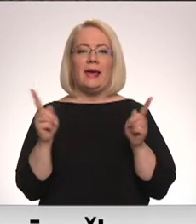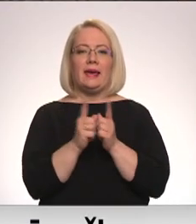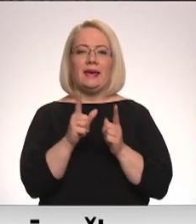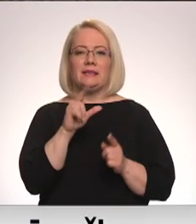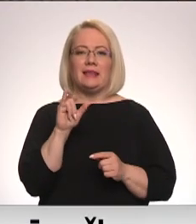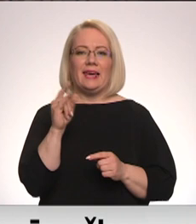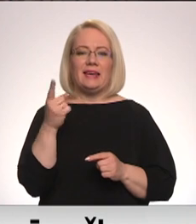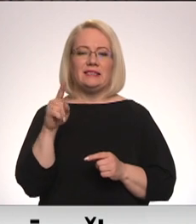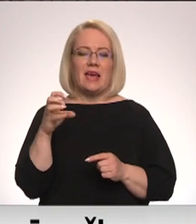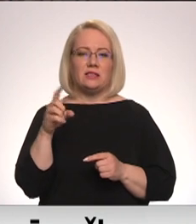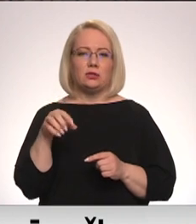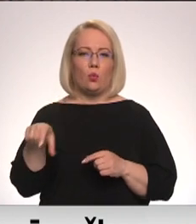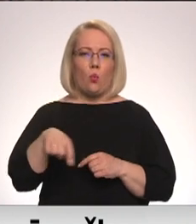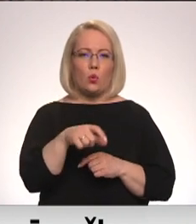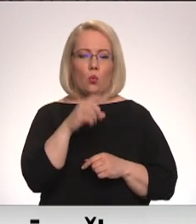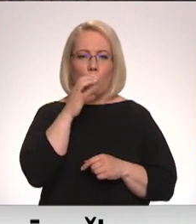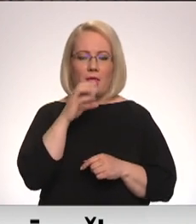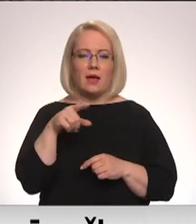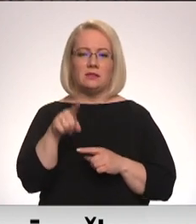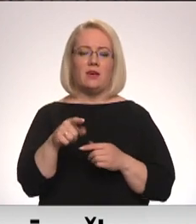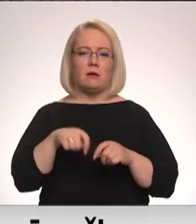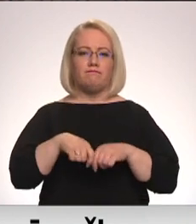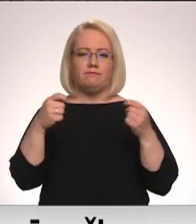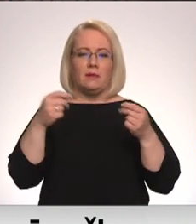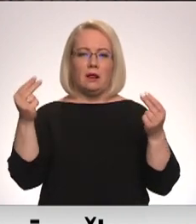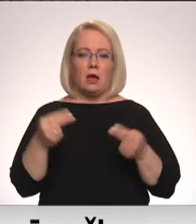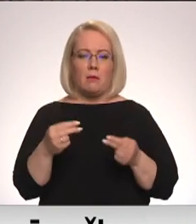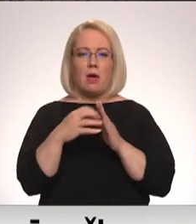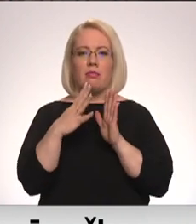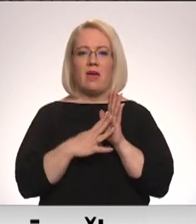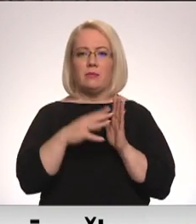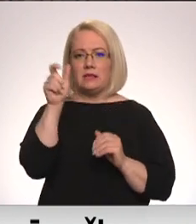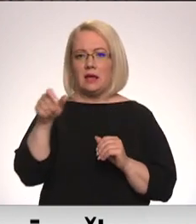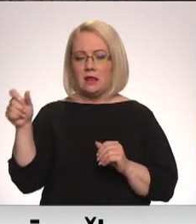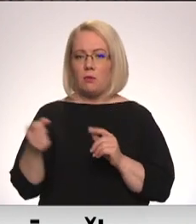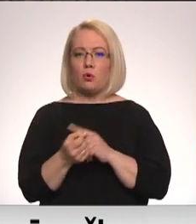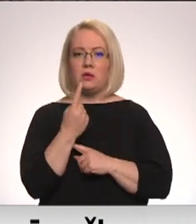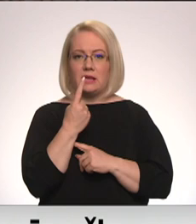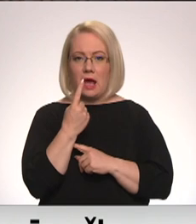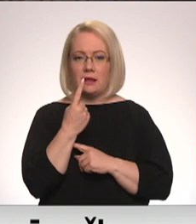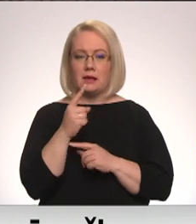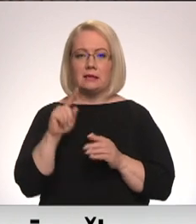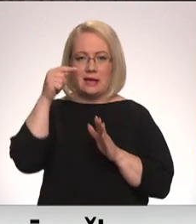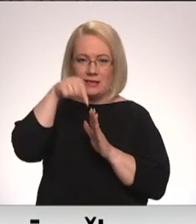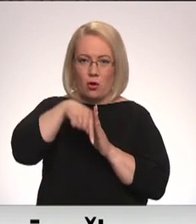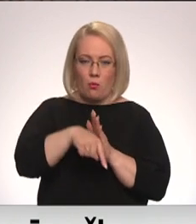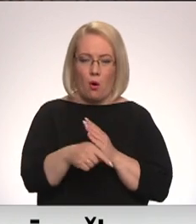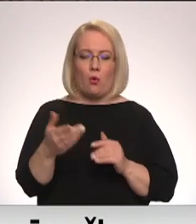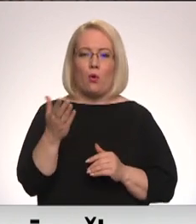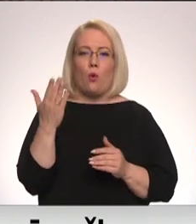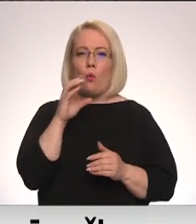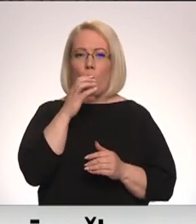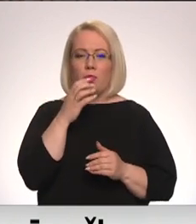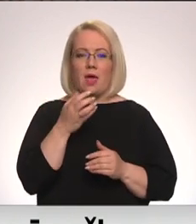ūdens. Jaunā pagaidu valde lauzusi līguma ar 19 klientiem, jo izrādījies, ka dziļurbums, no kur ūdens tiek